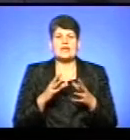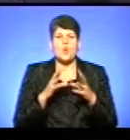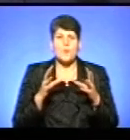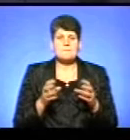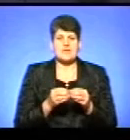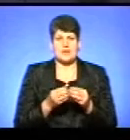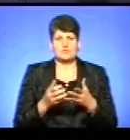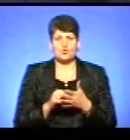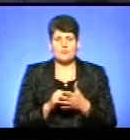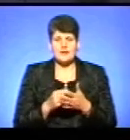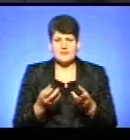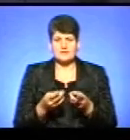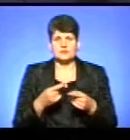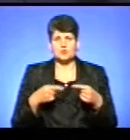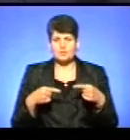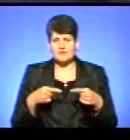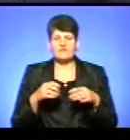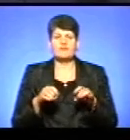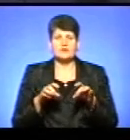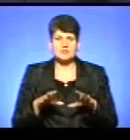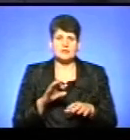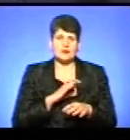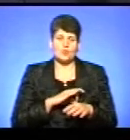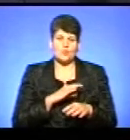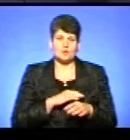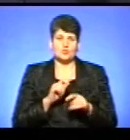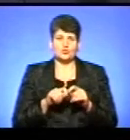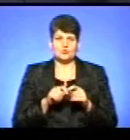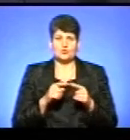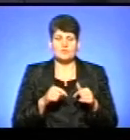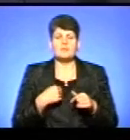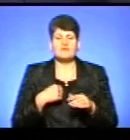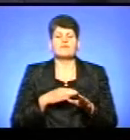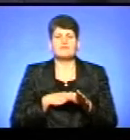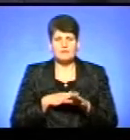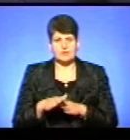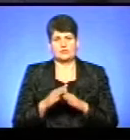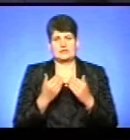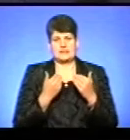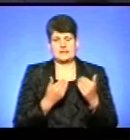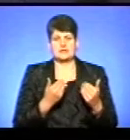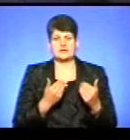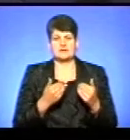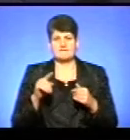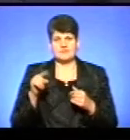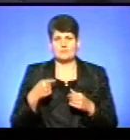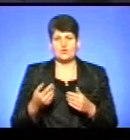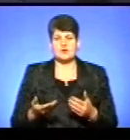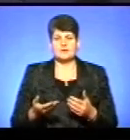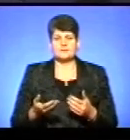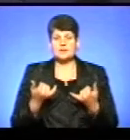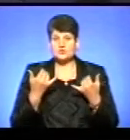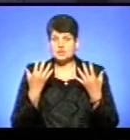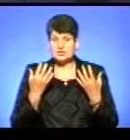документів. Ці суперечності вирішилися на контролюючих органах, ми виконали їхні вимоги. На